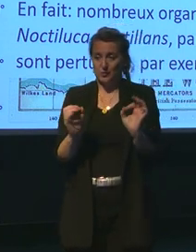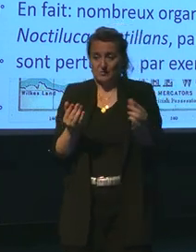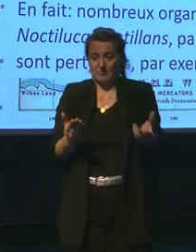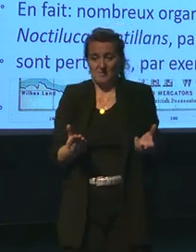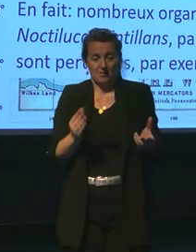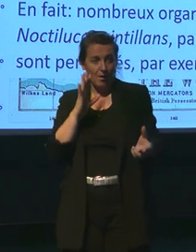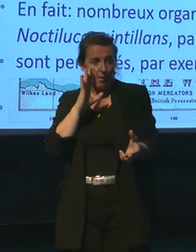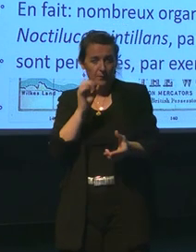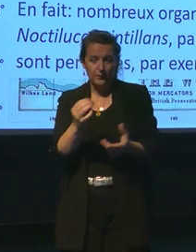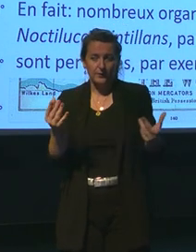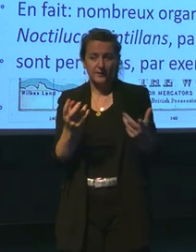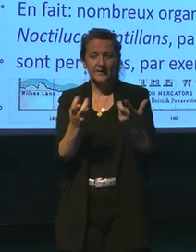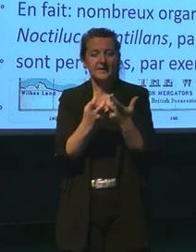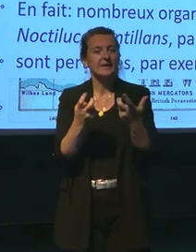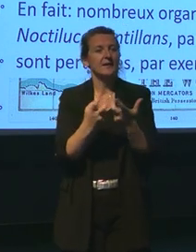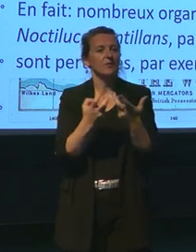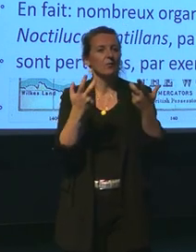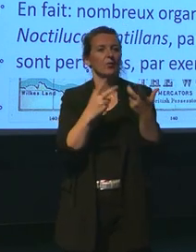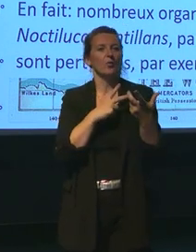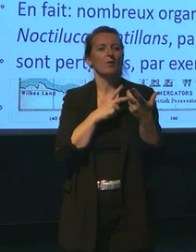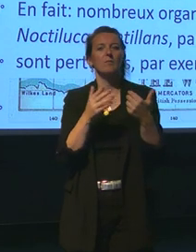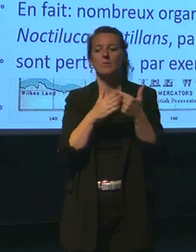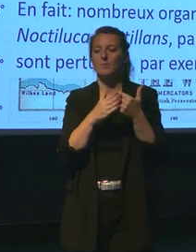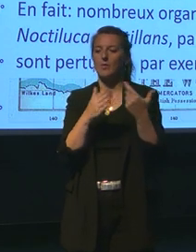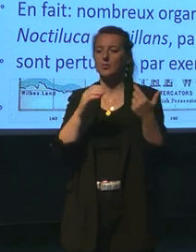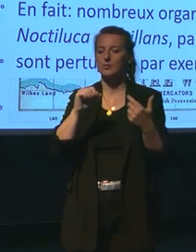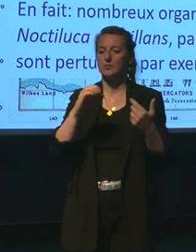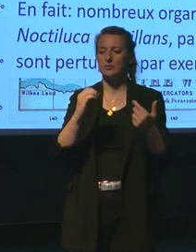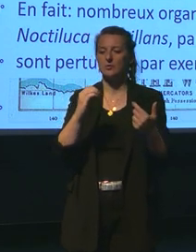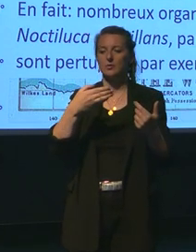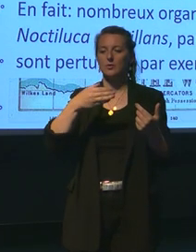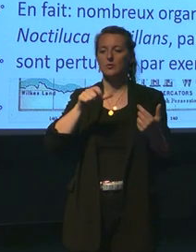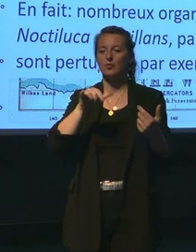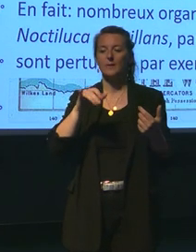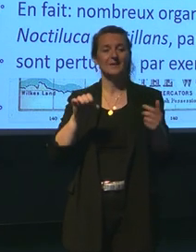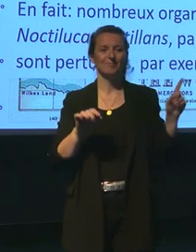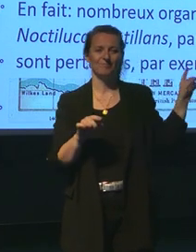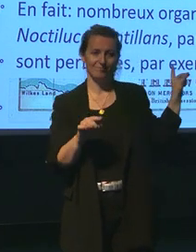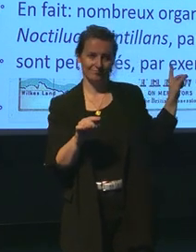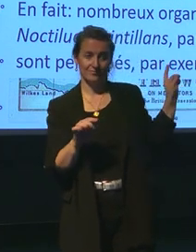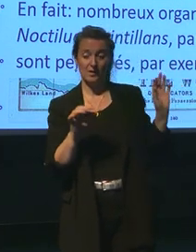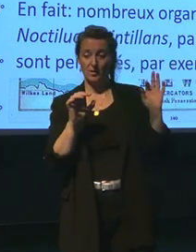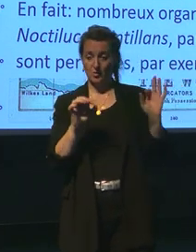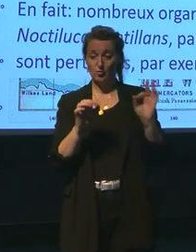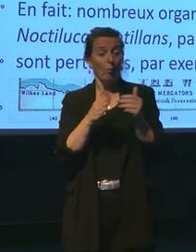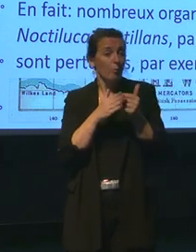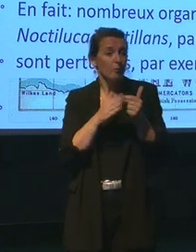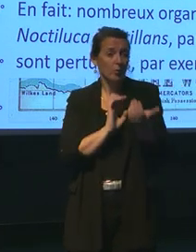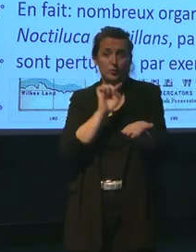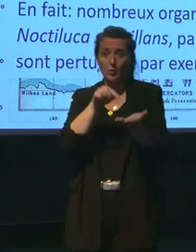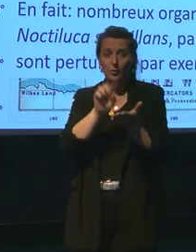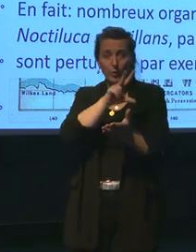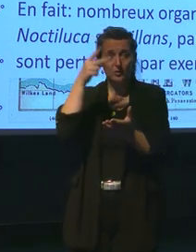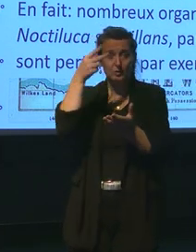par exemple, j'écris ici l'exemple au large de la survaline ou pas loin de l'endroit évoqué par Jules Verne, effectivement, on peut détecter